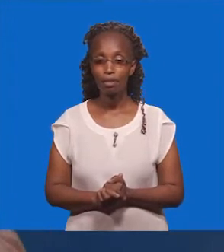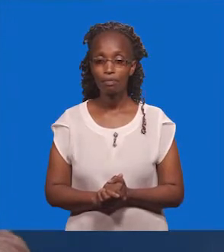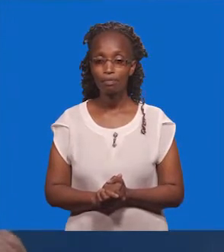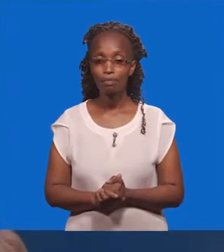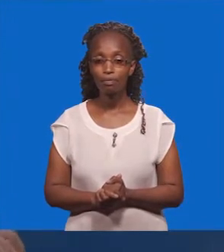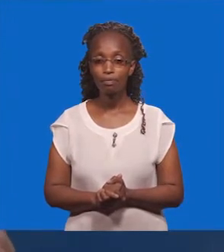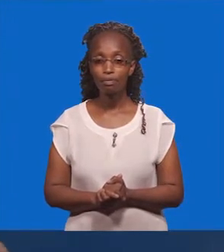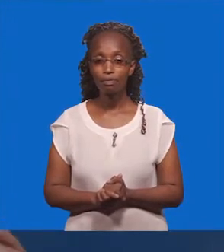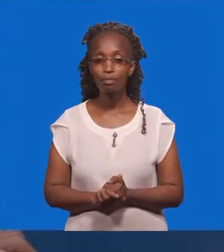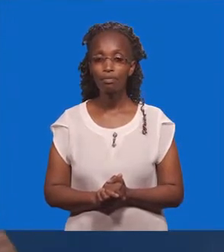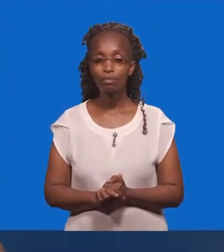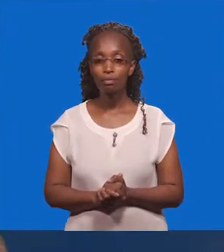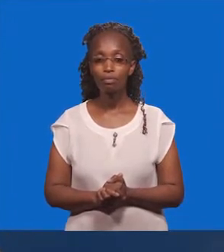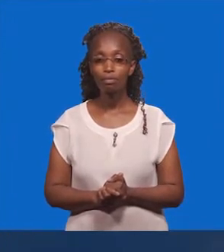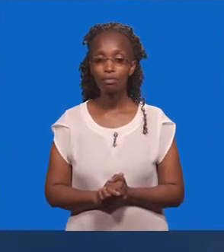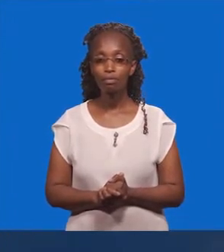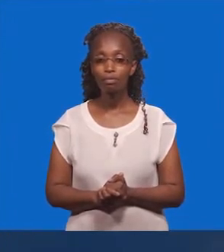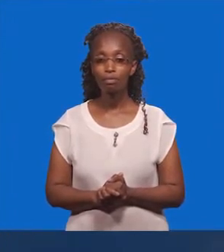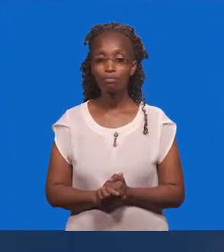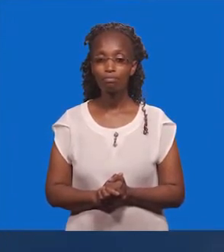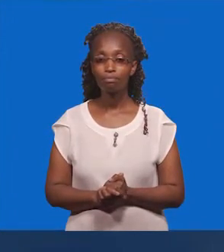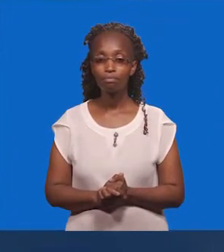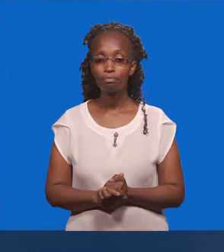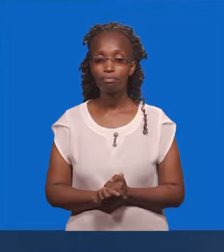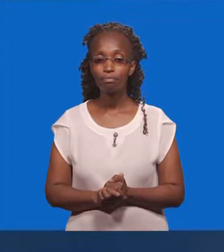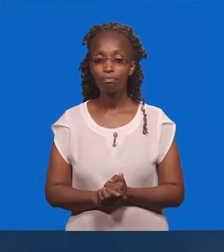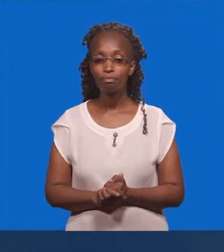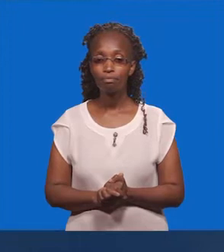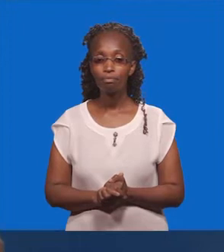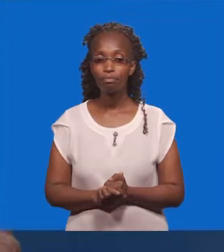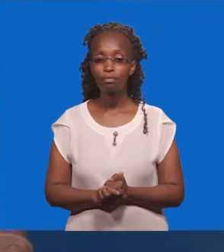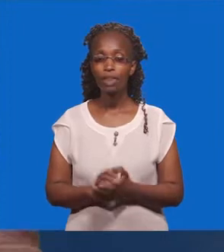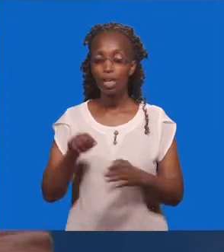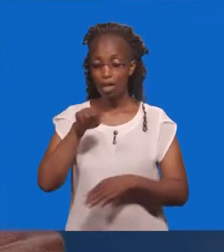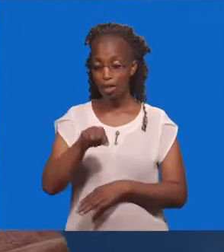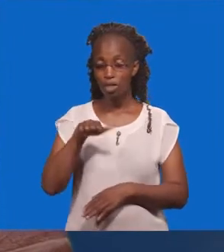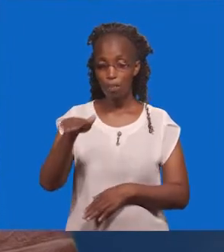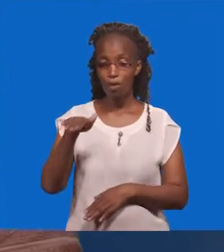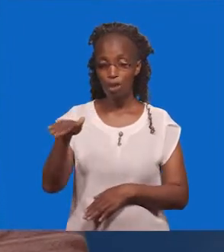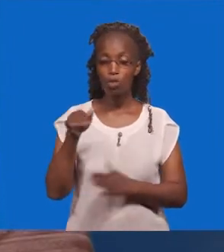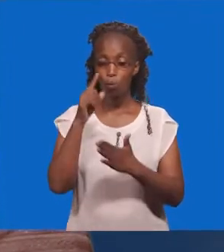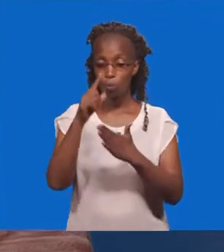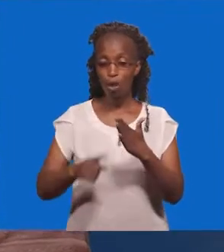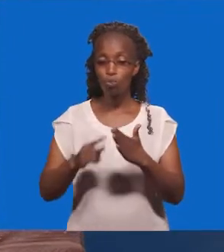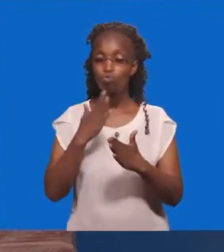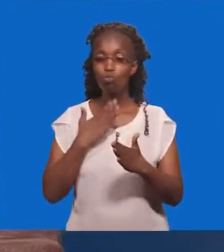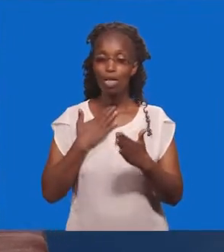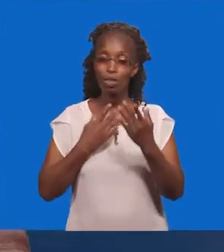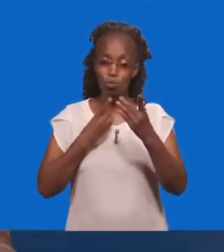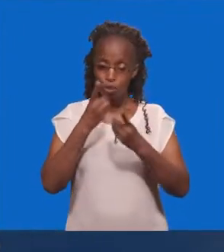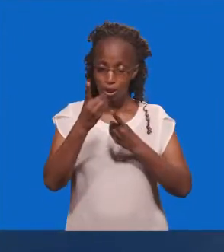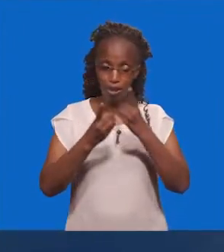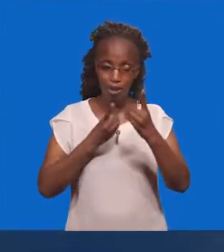asifiwe Asubuya leo mpenzi Mutanza maje Kili ambacho Ngetaka tuwezi